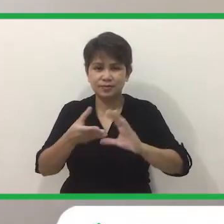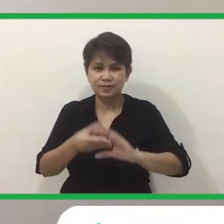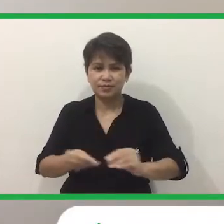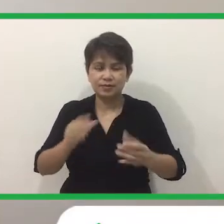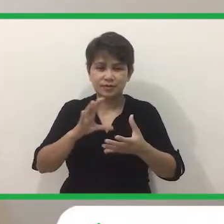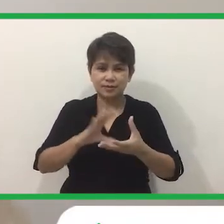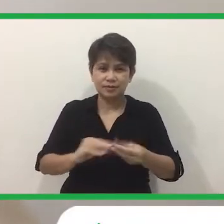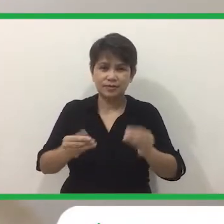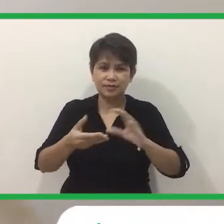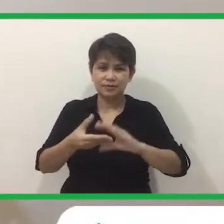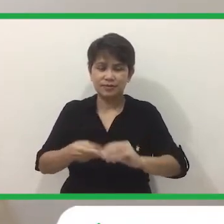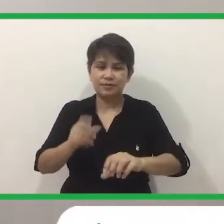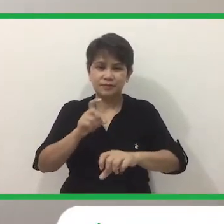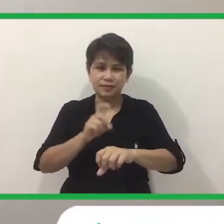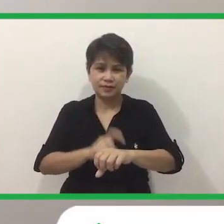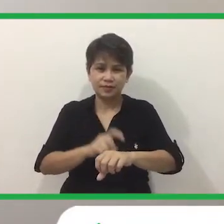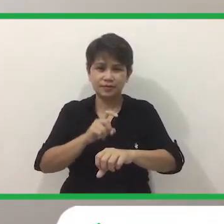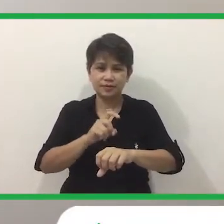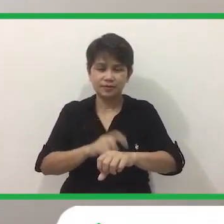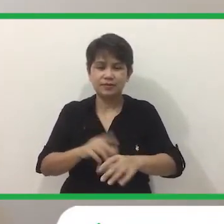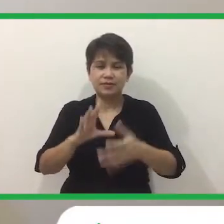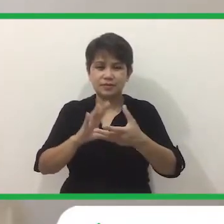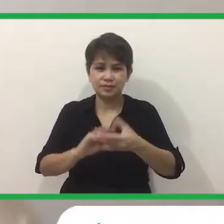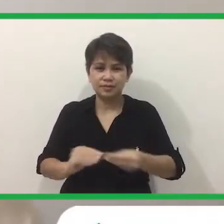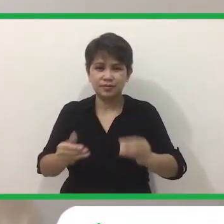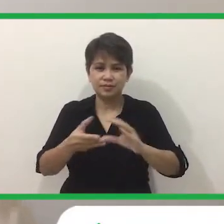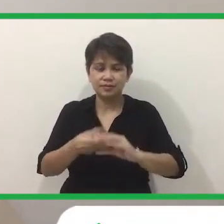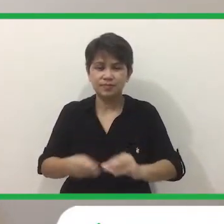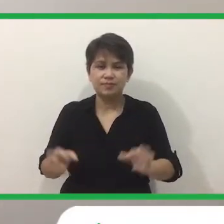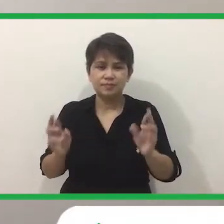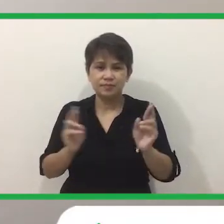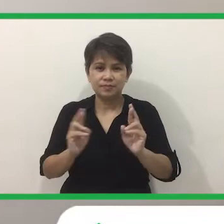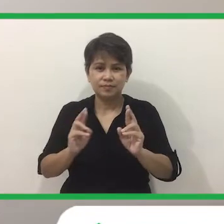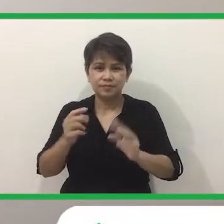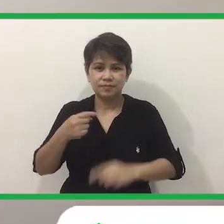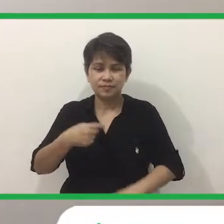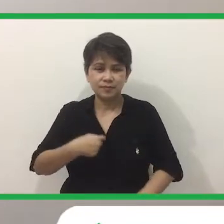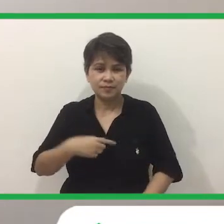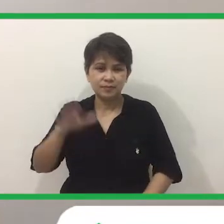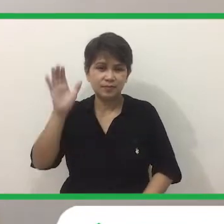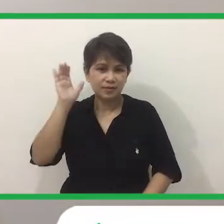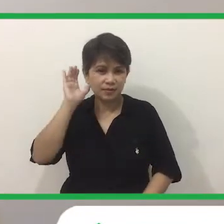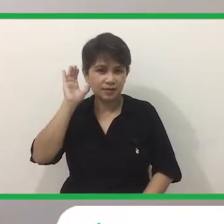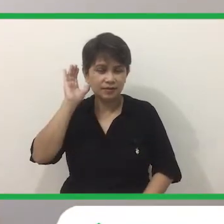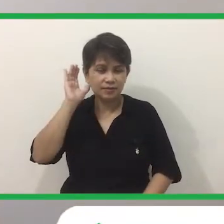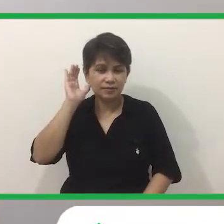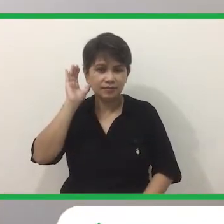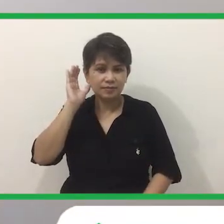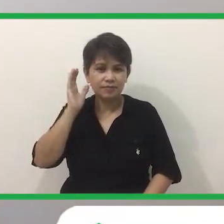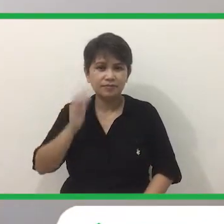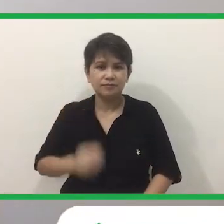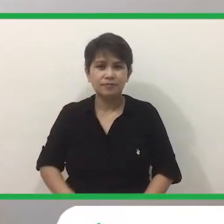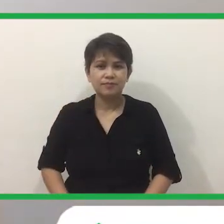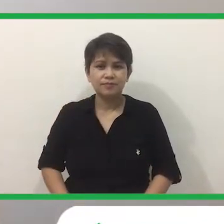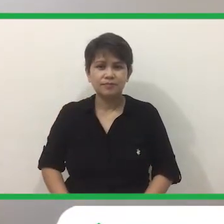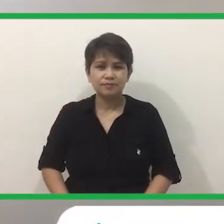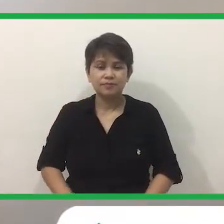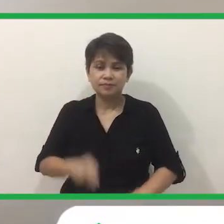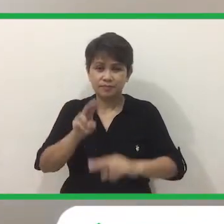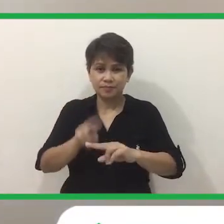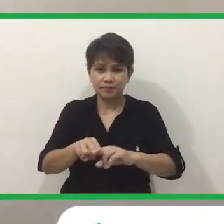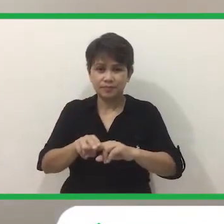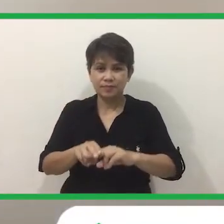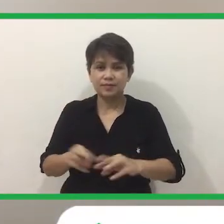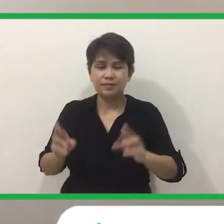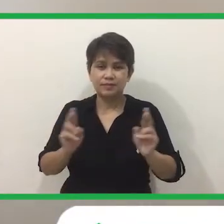kwentuhan, kwentuhan, kwentuhan. Oras na ng kwentuhan, handa na akong makinig. Ulitin